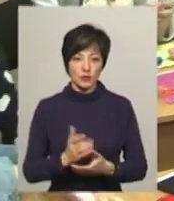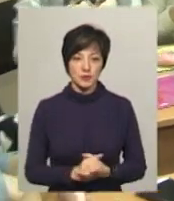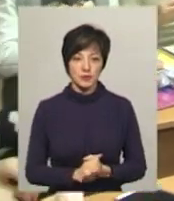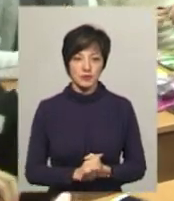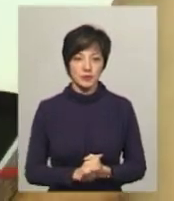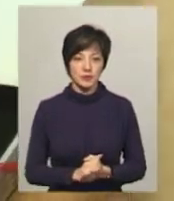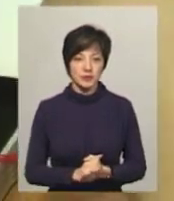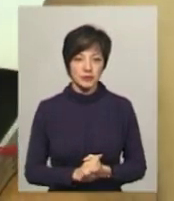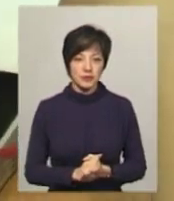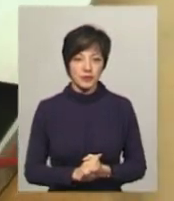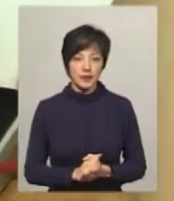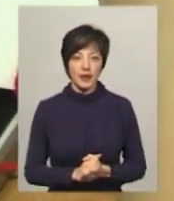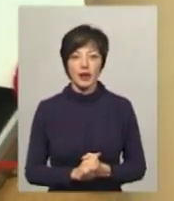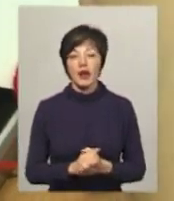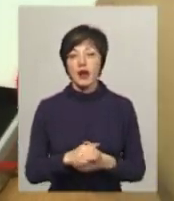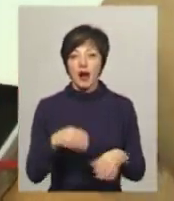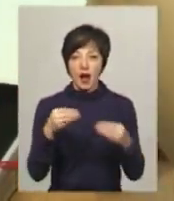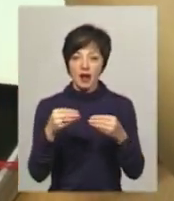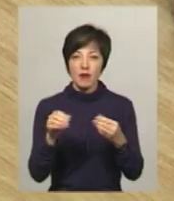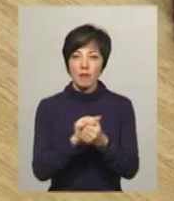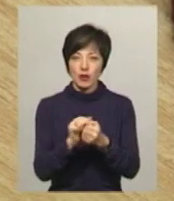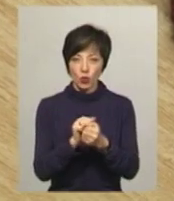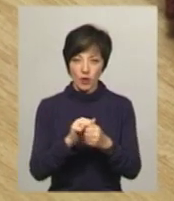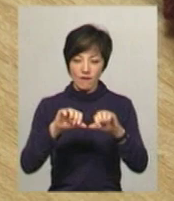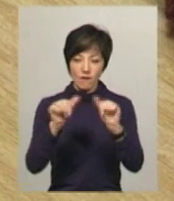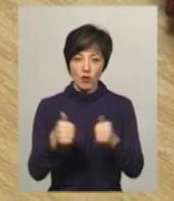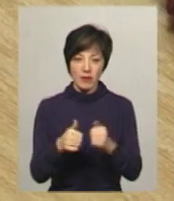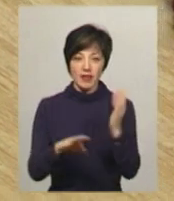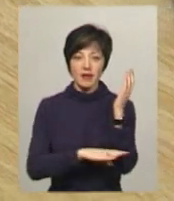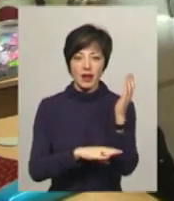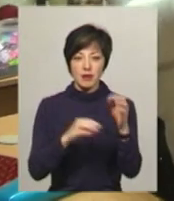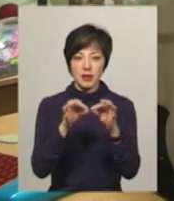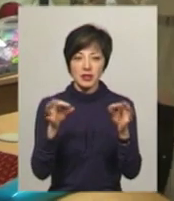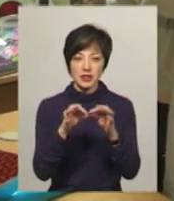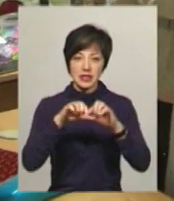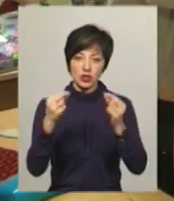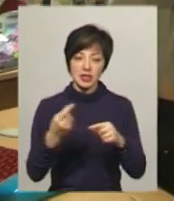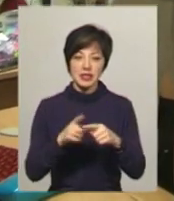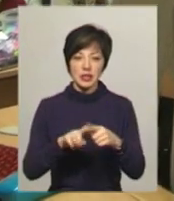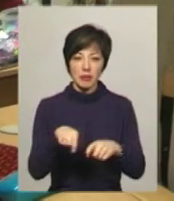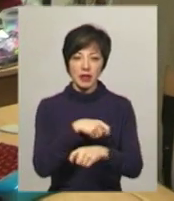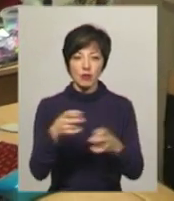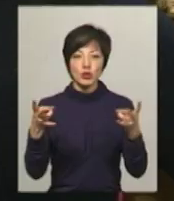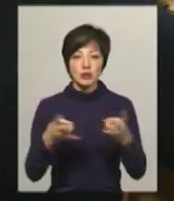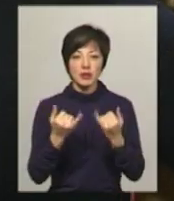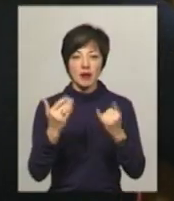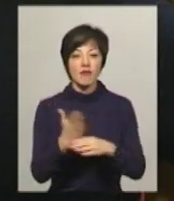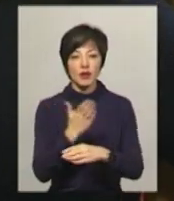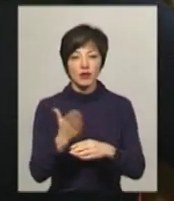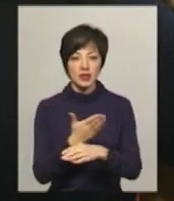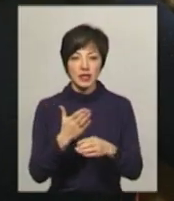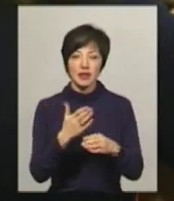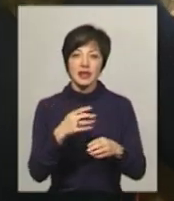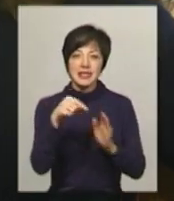слой». Картонні форми сердець, дерев'яні палички, різнокольорові нитки та стрічки – це матеріали, які потрібні для виготовлення